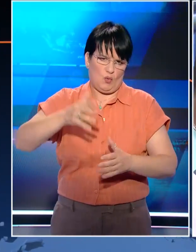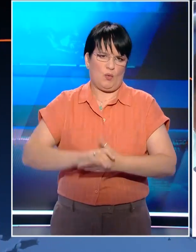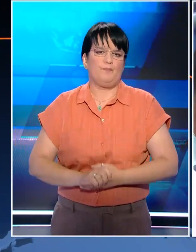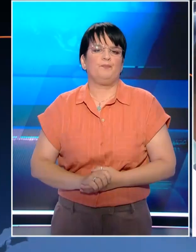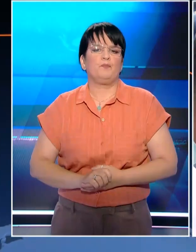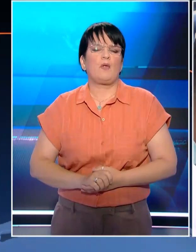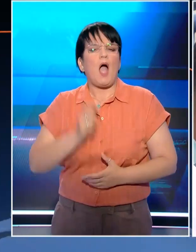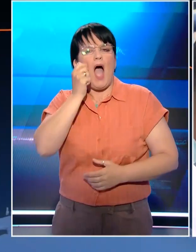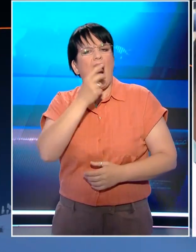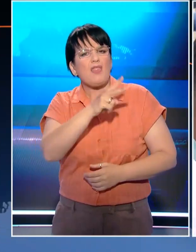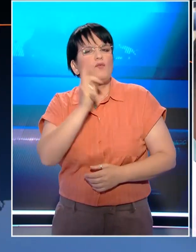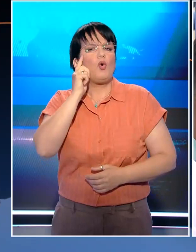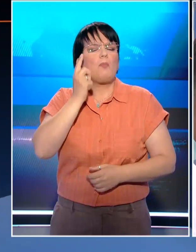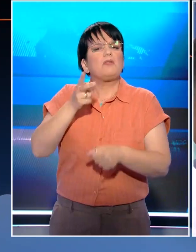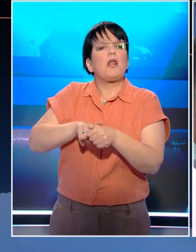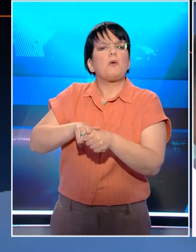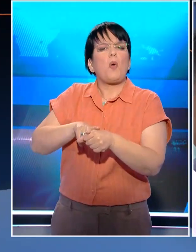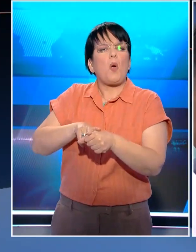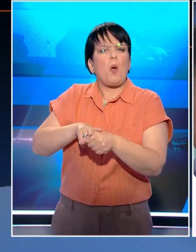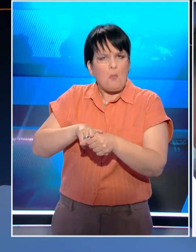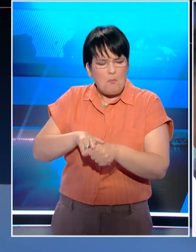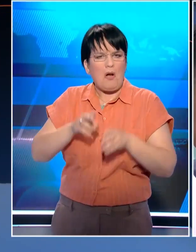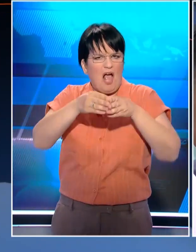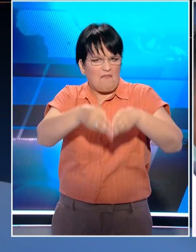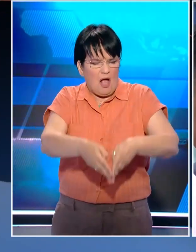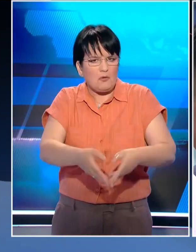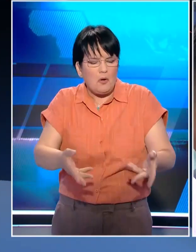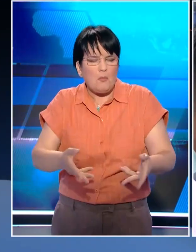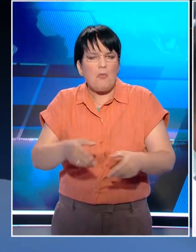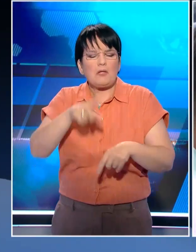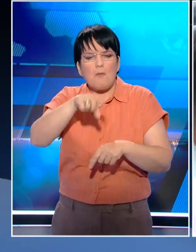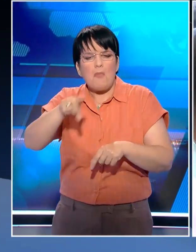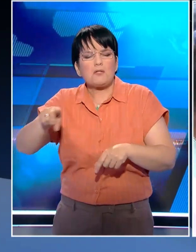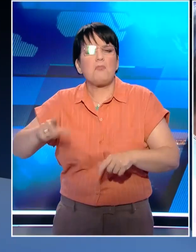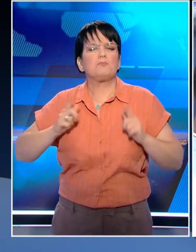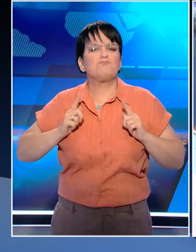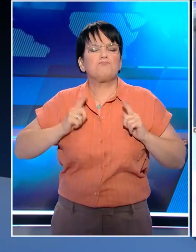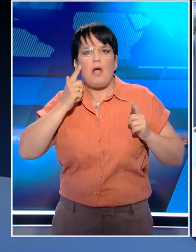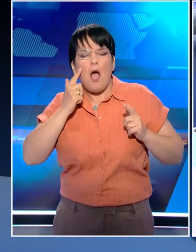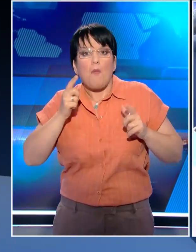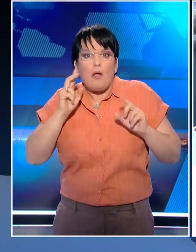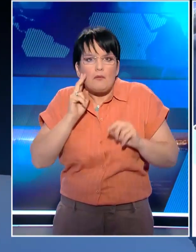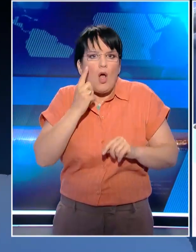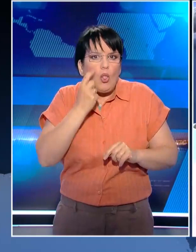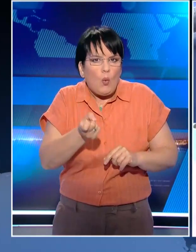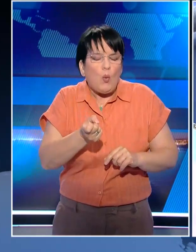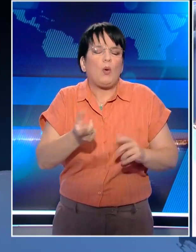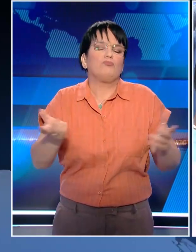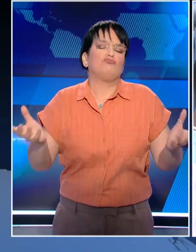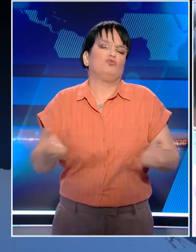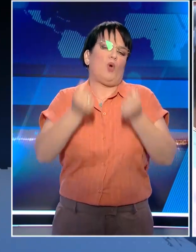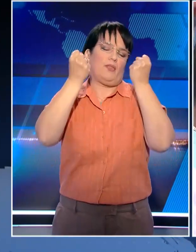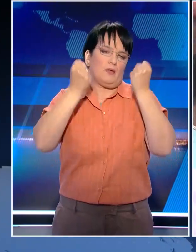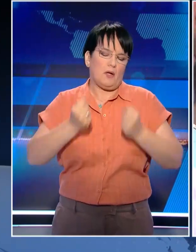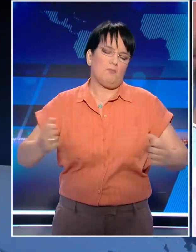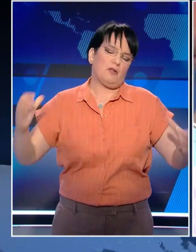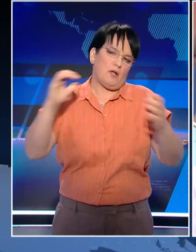Νόμιζε πως ο αδερφός του είναι νεκρό στο ναυάγιο της πύλου. Μετά από μέρες τον βρήκε ζωντανό και ξέσπασε σε κλάματα. Οι εικόνες συγκλονίζουν. Τα δύο